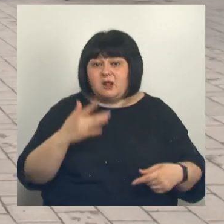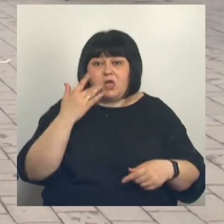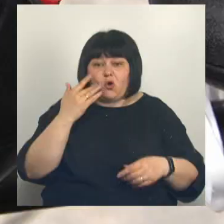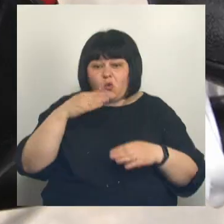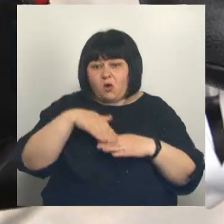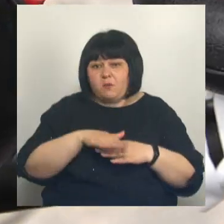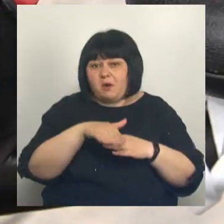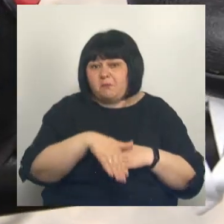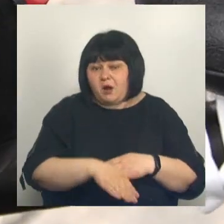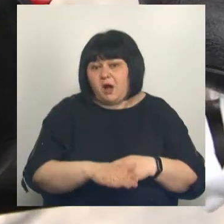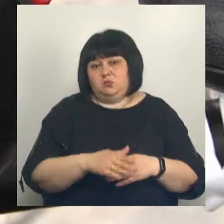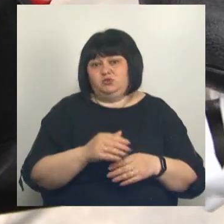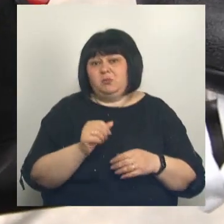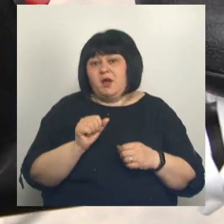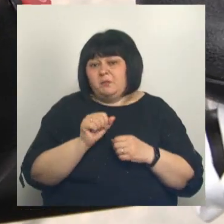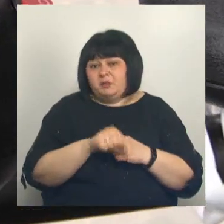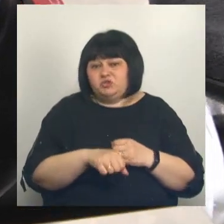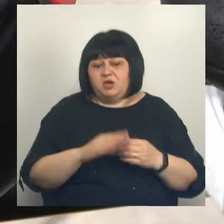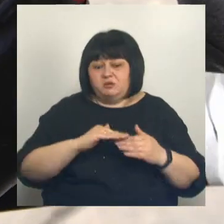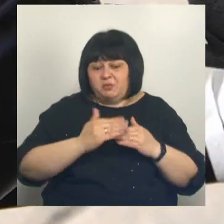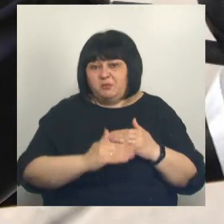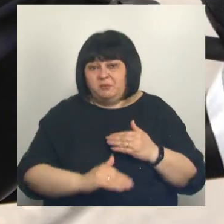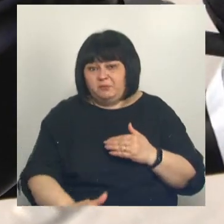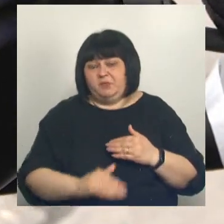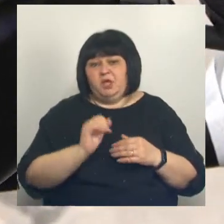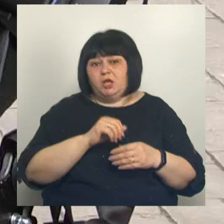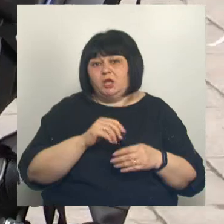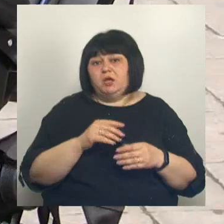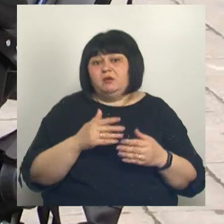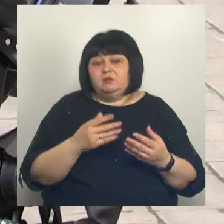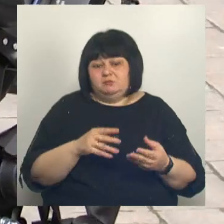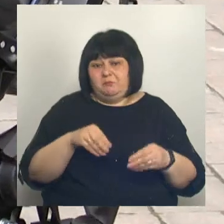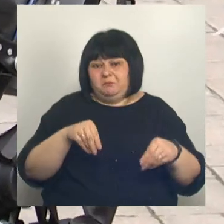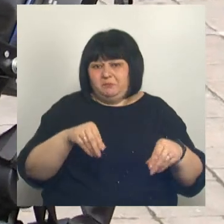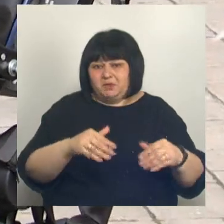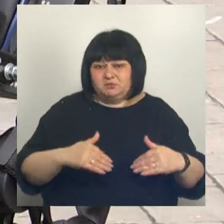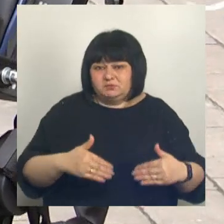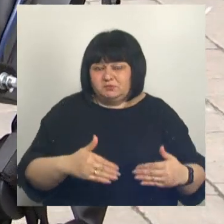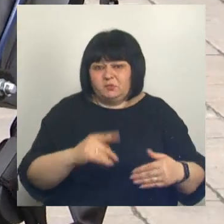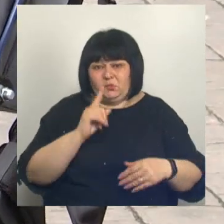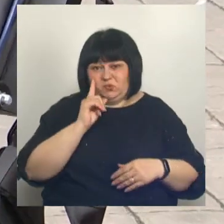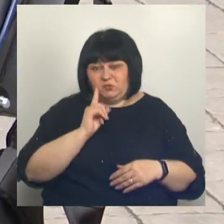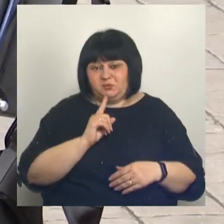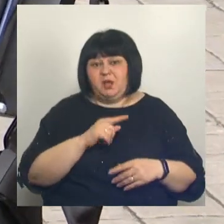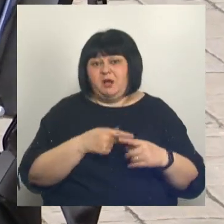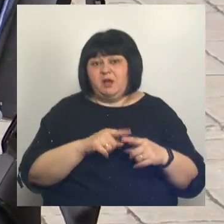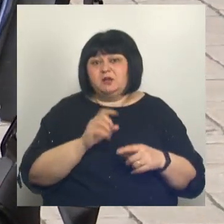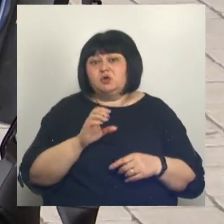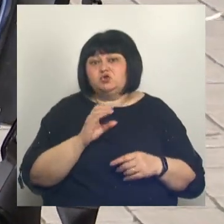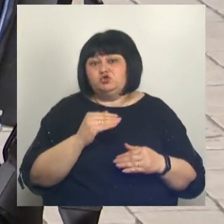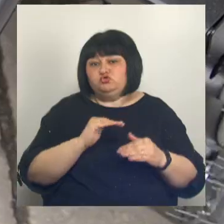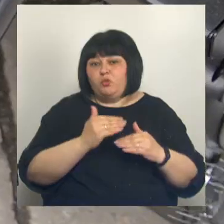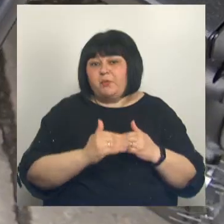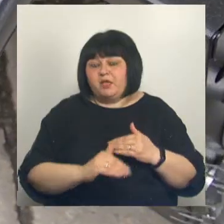пандусам, преодолевает различные перепады на тротуарах и даже участки с рыхлым грунтом. Такие модели еще называют ступенькоходами.